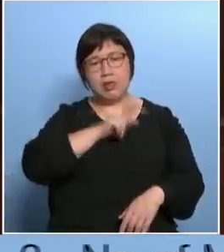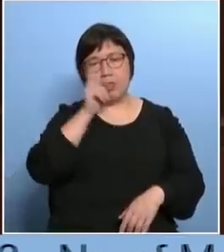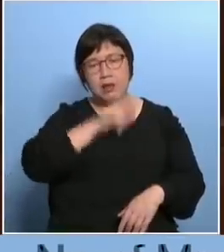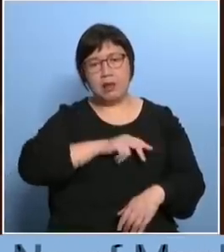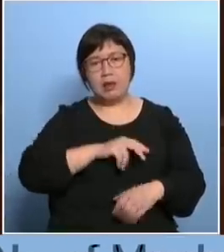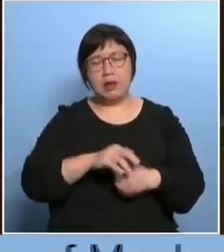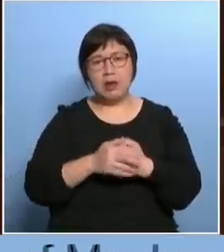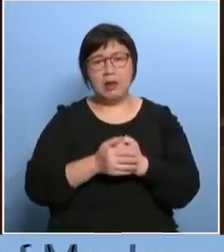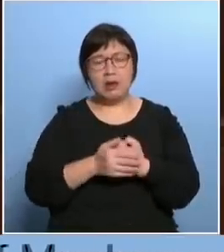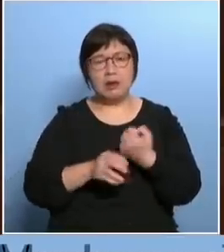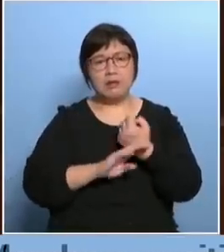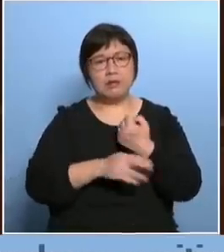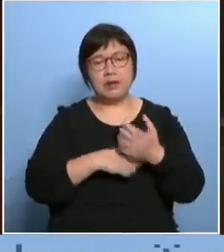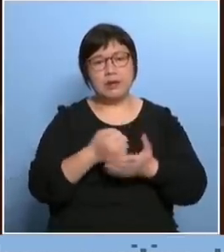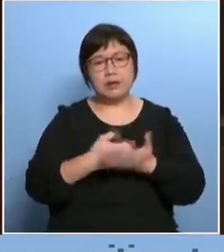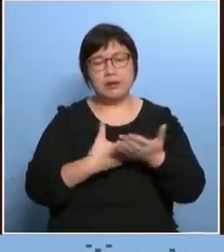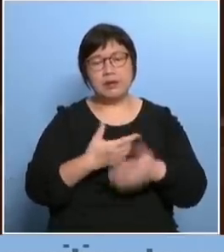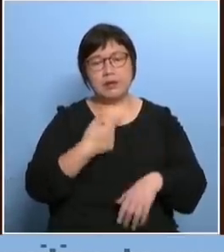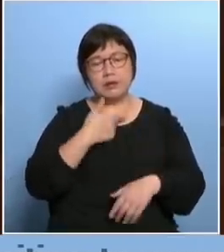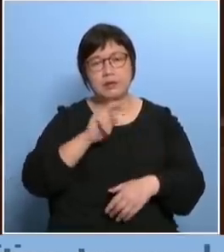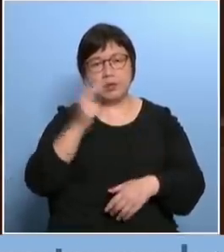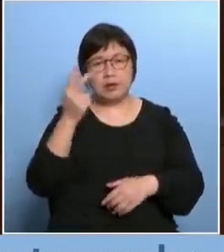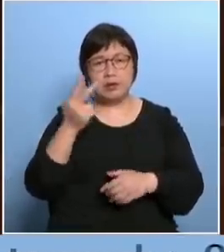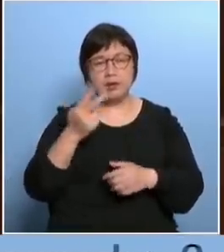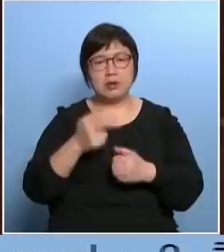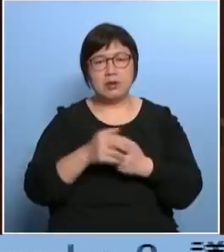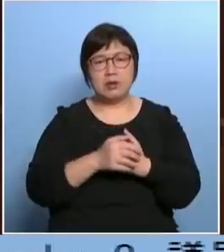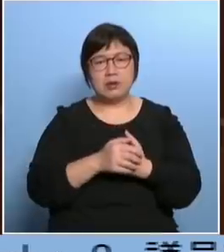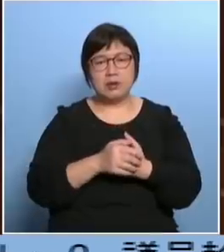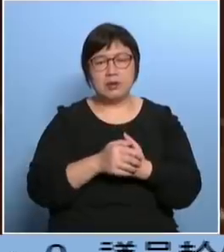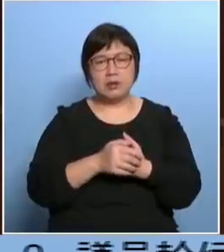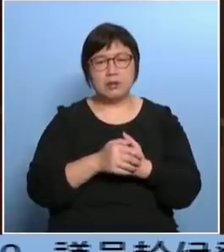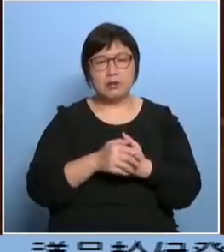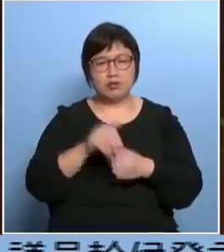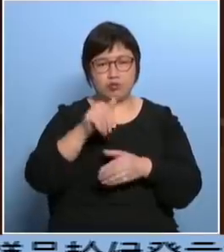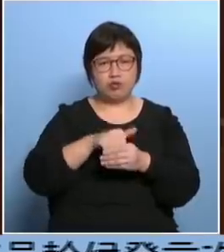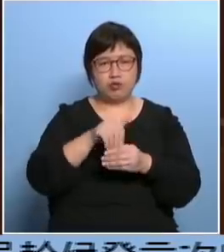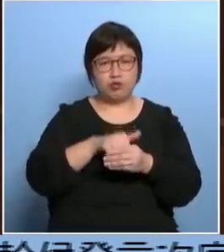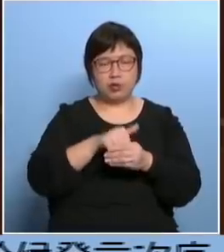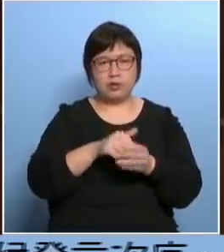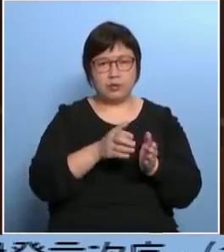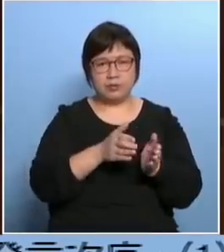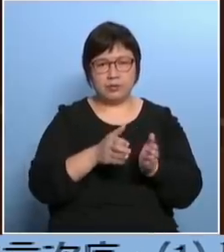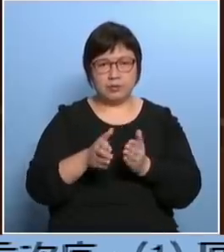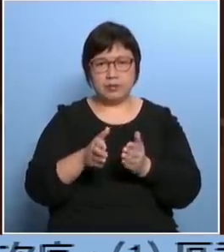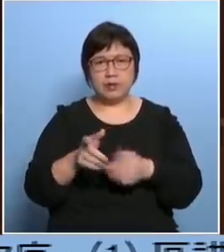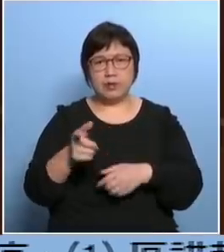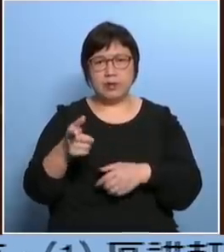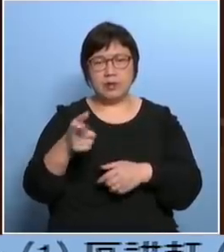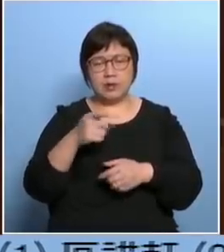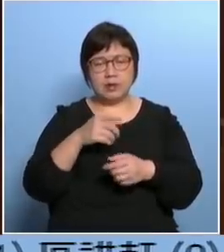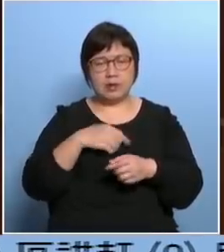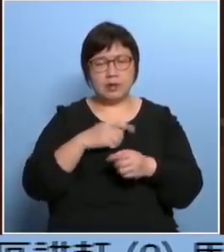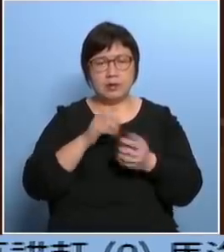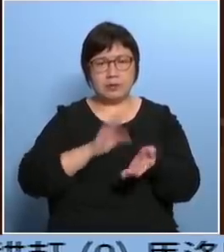条例是否应该要检视一下怎么可以确保在整个选举的过程不会出这些人